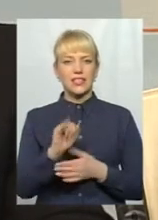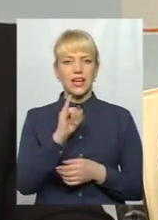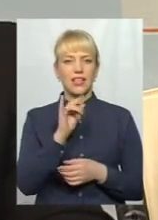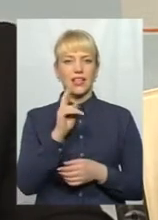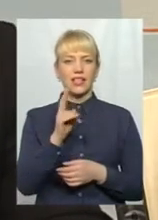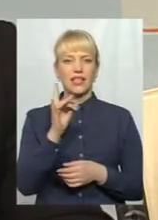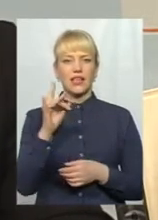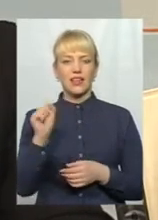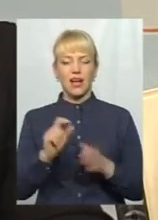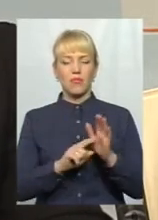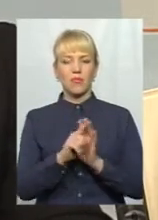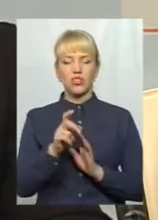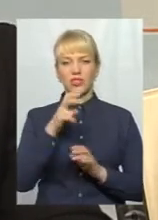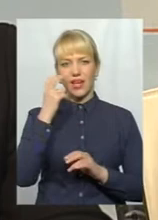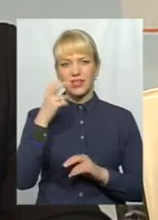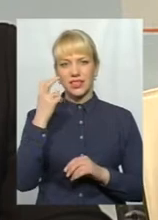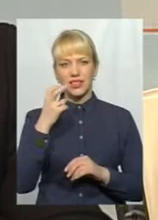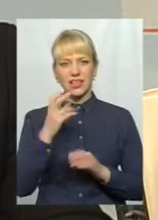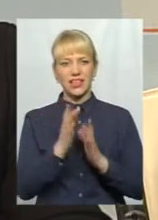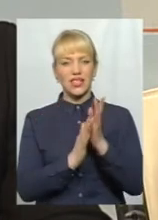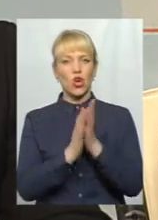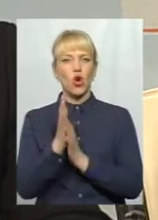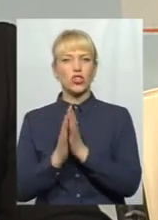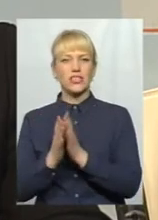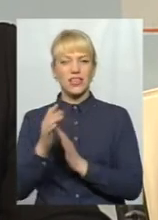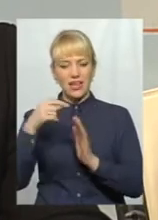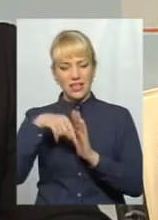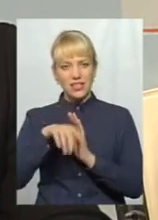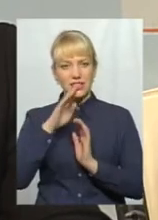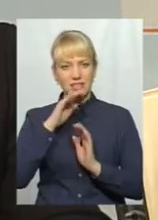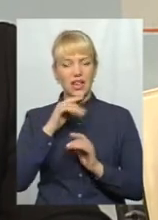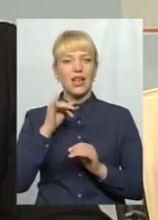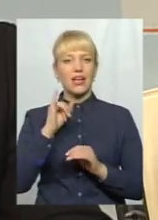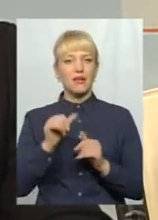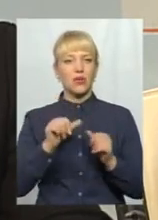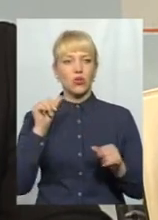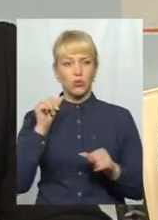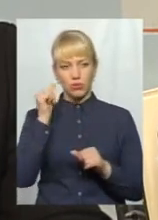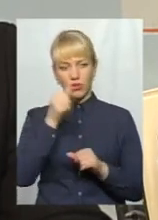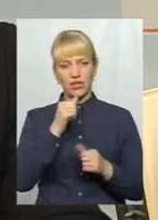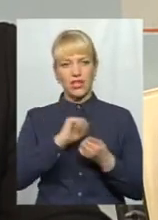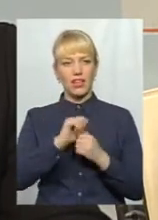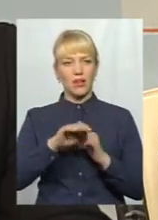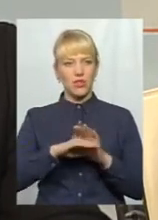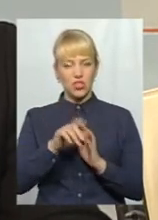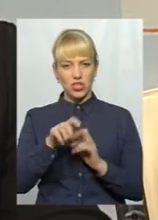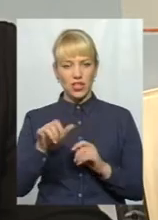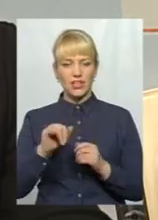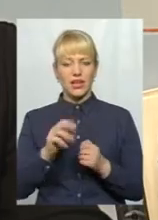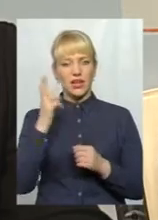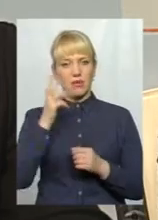гнити вища водна рослинність. І от якраз минулого літа і камінчани, і хмельничани